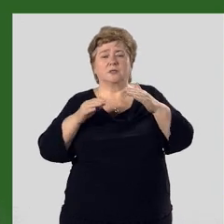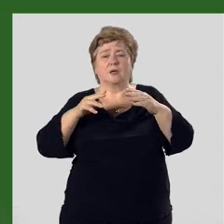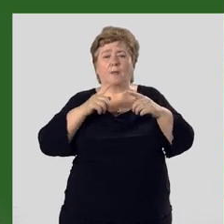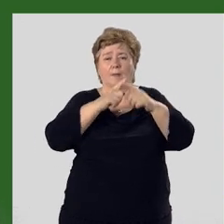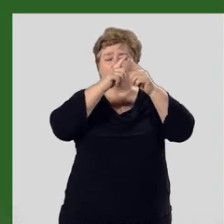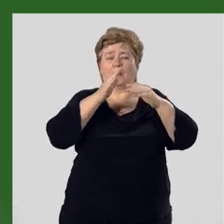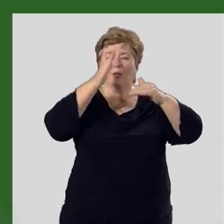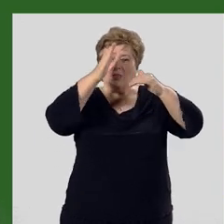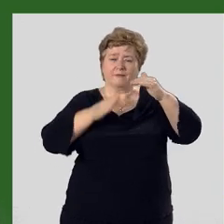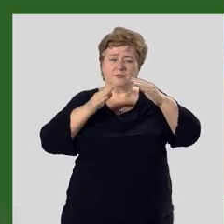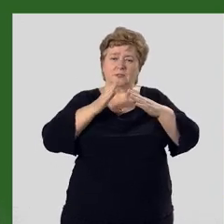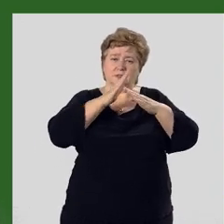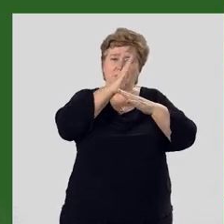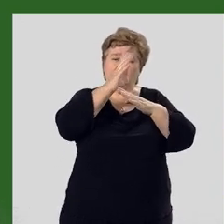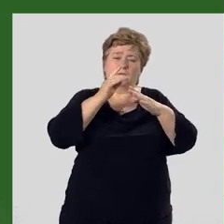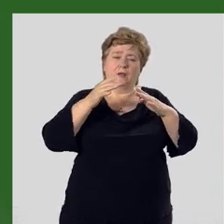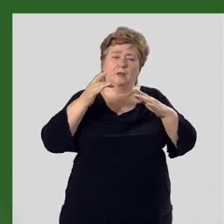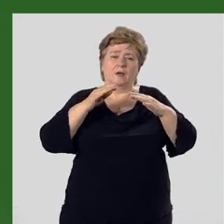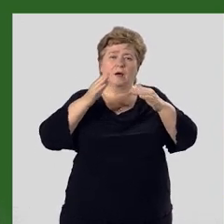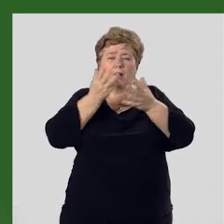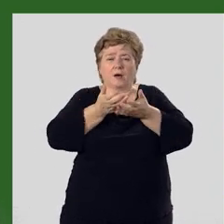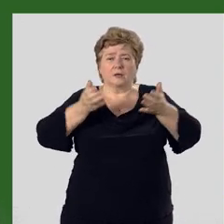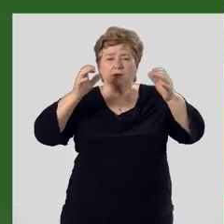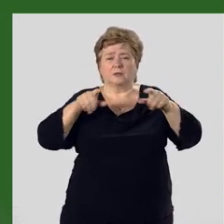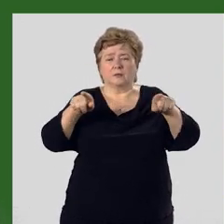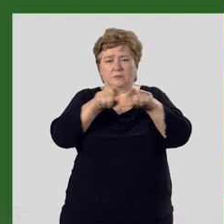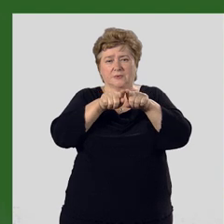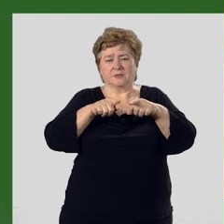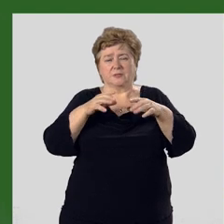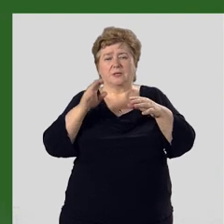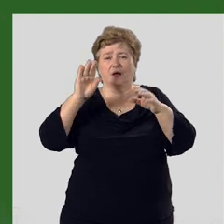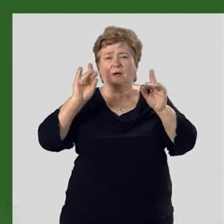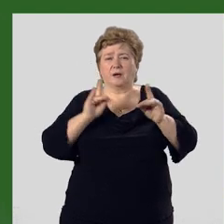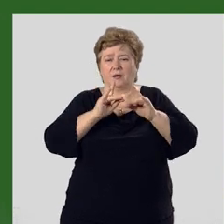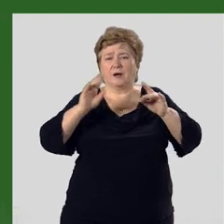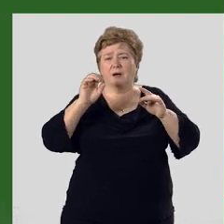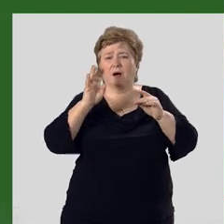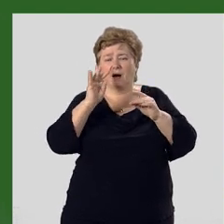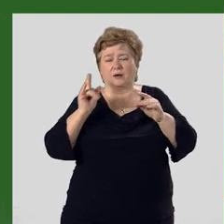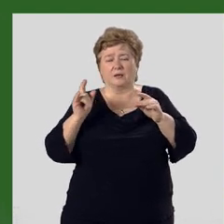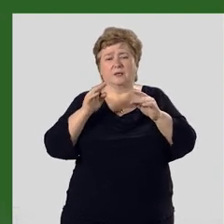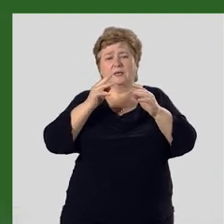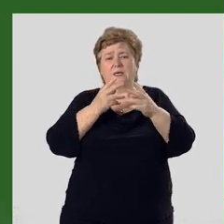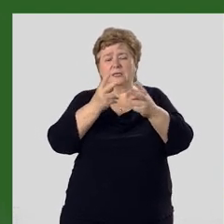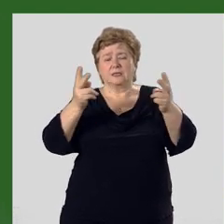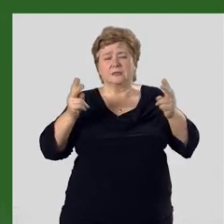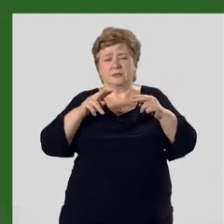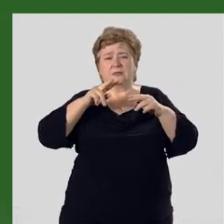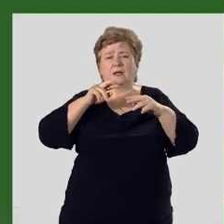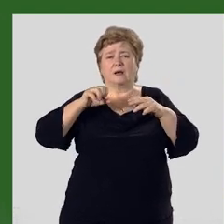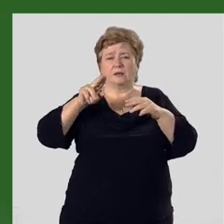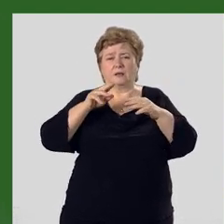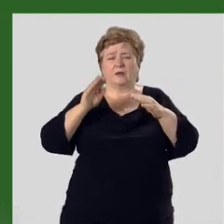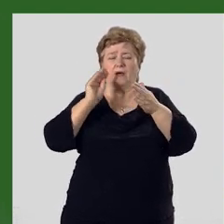отвесные скалы, корытообразные долины, креслообразные кары, цирки, ледники